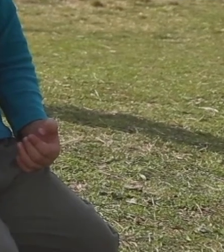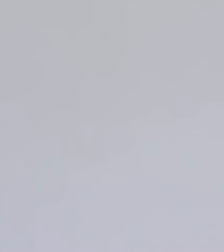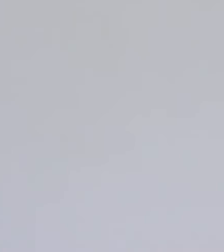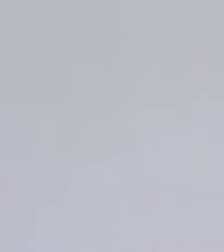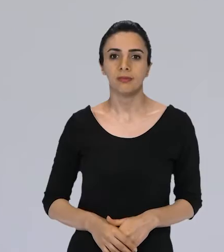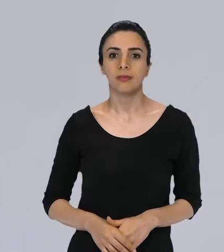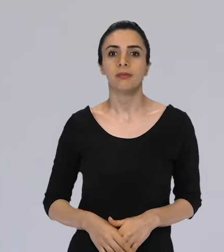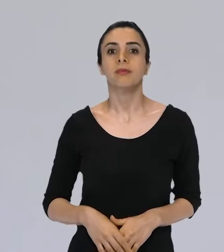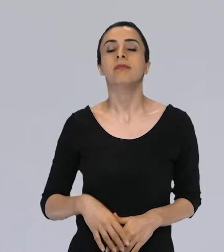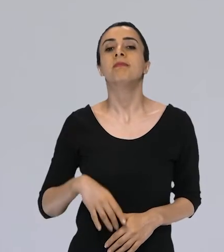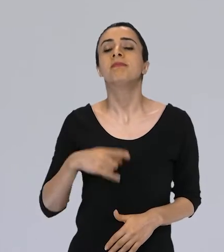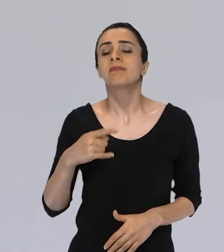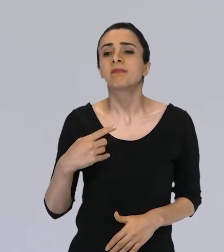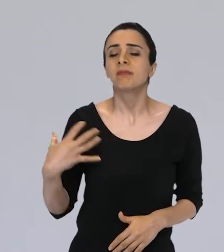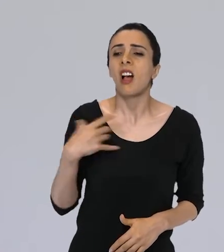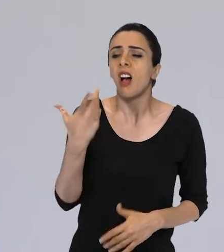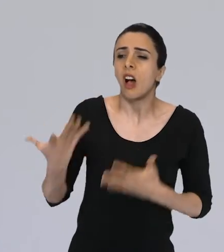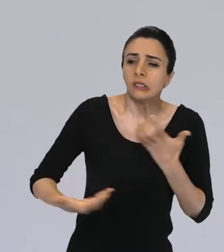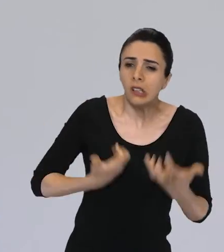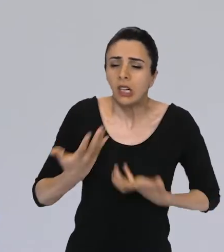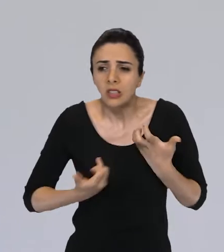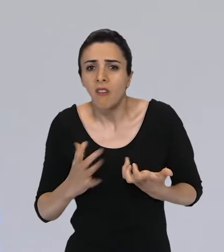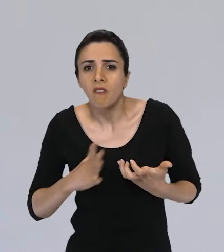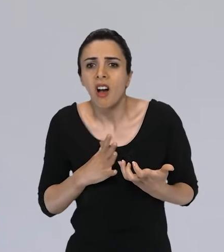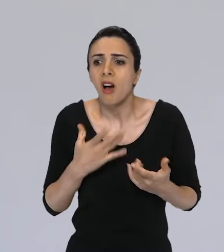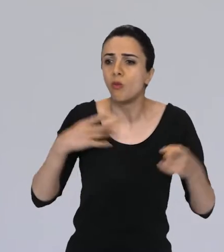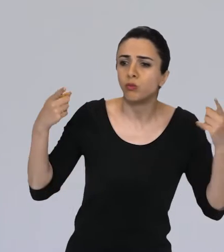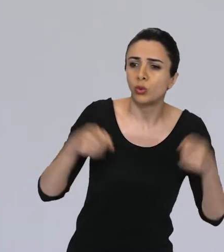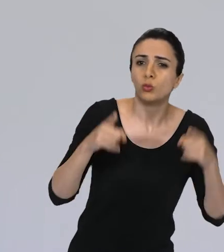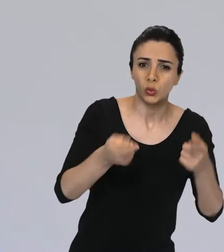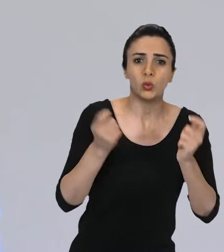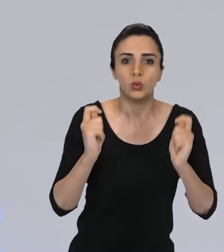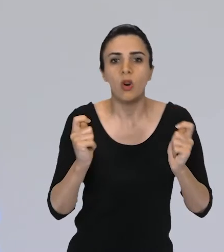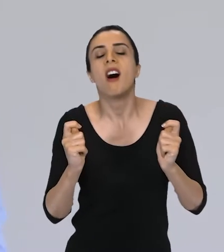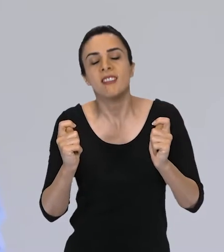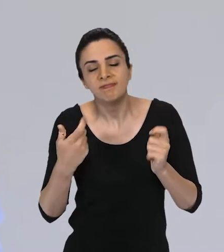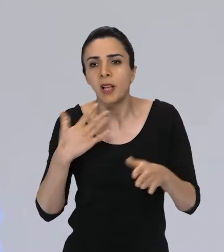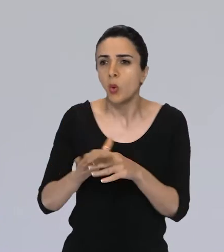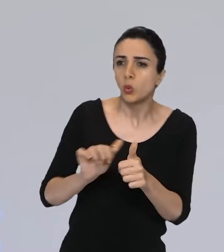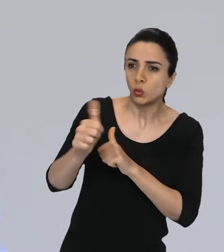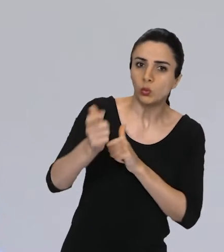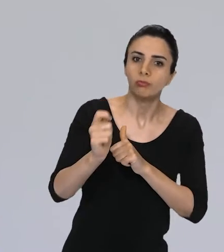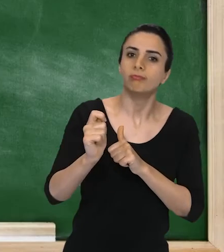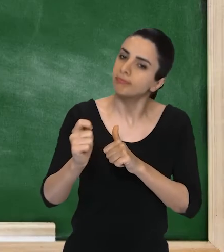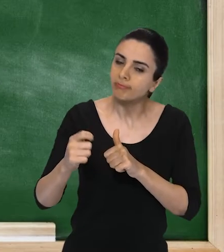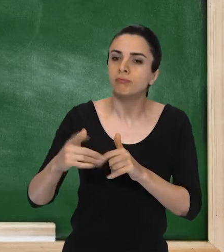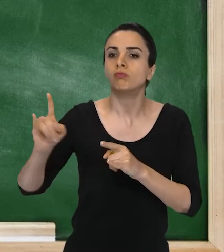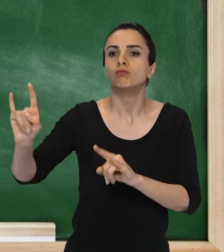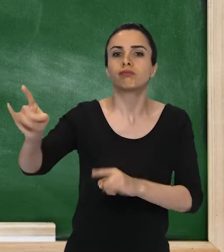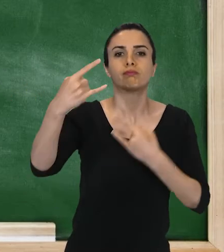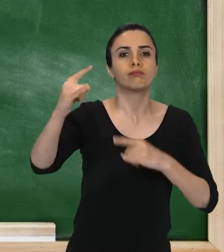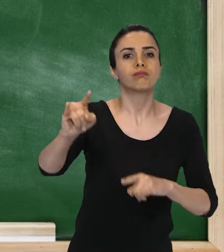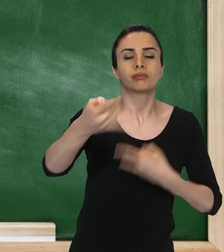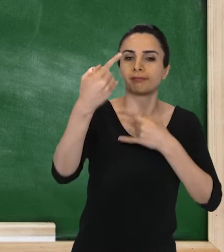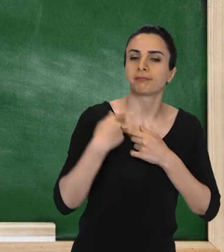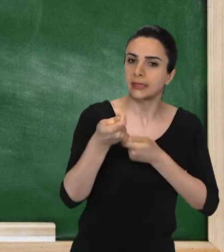Anet kuşkuları nedeniyle bir araya gelemediğimiz köy öğretmenlerle çevrimci olarak desteklemeye devam ediyoruz. Eğitim